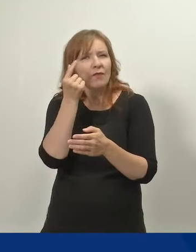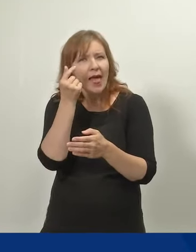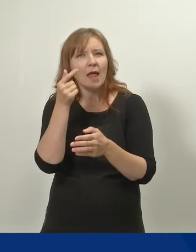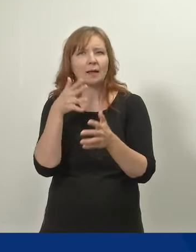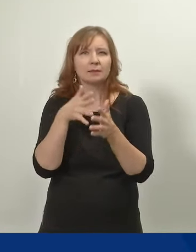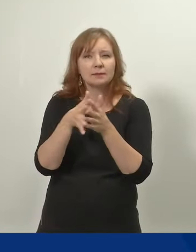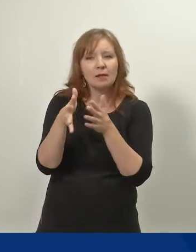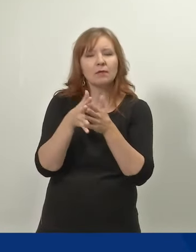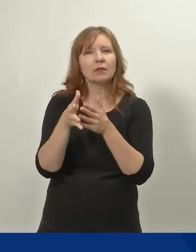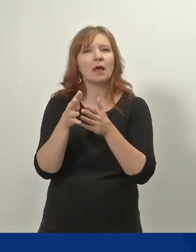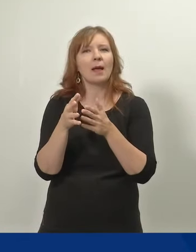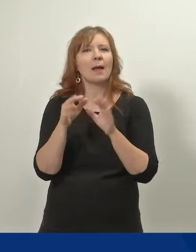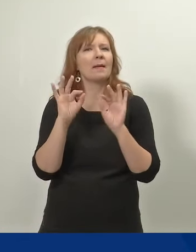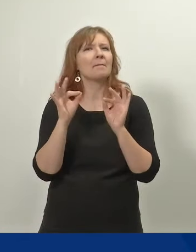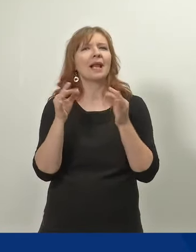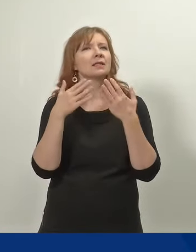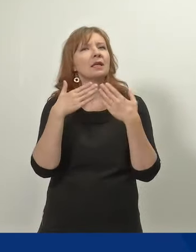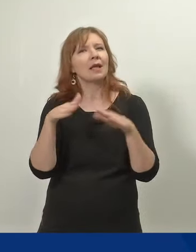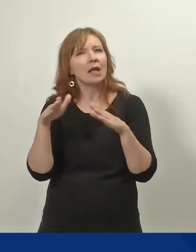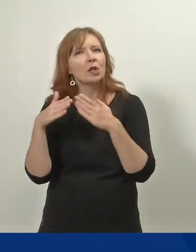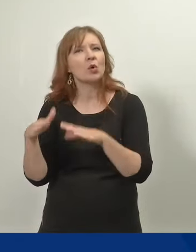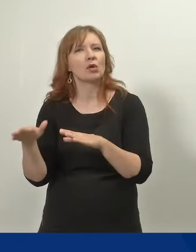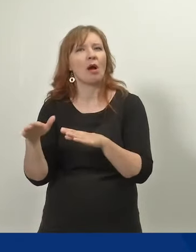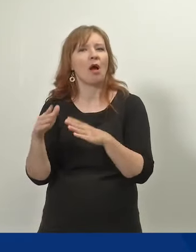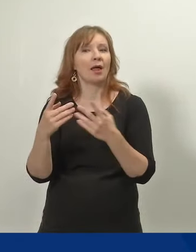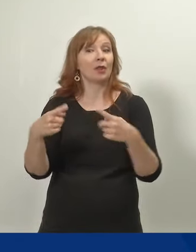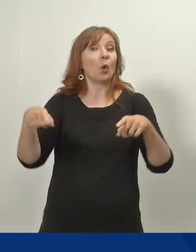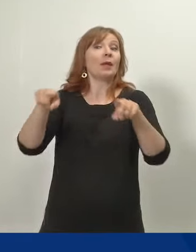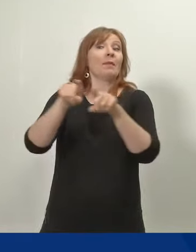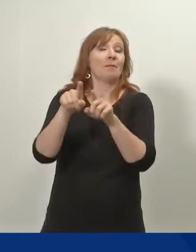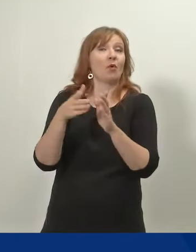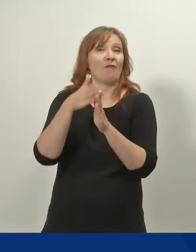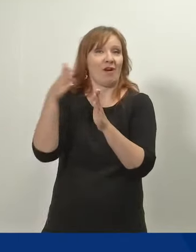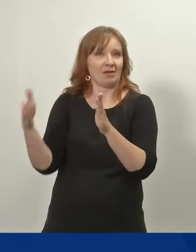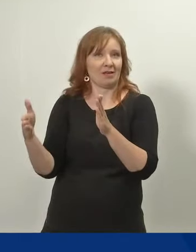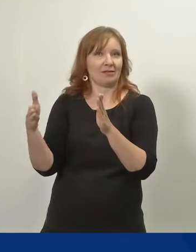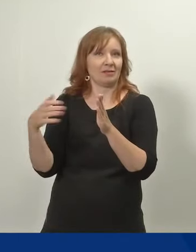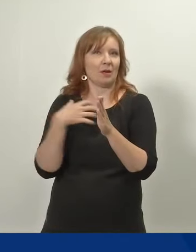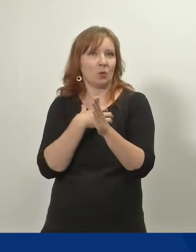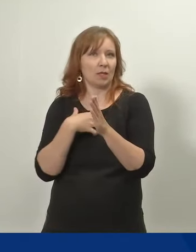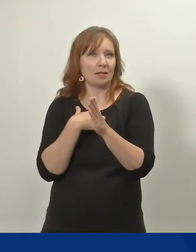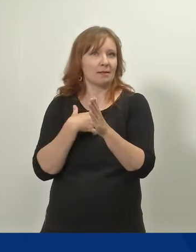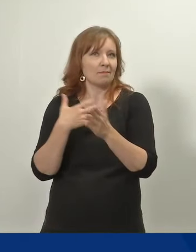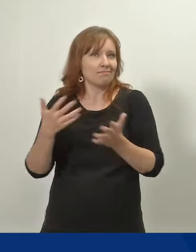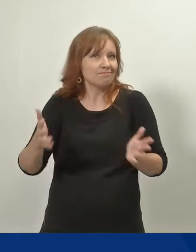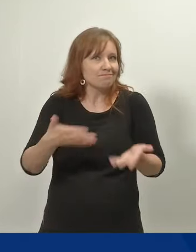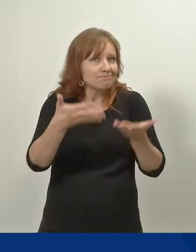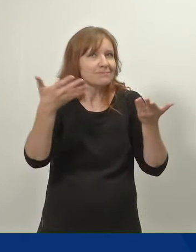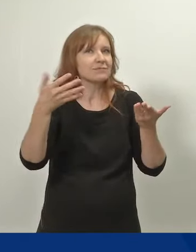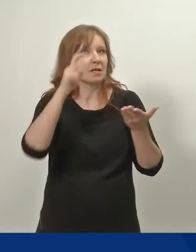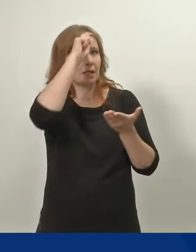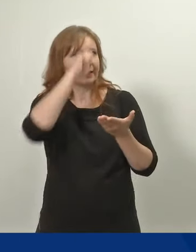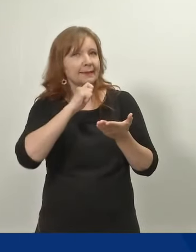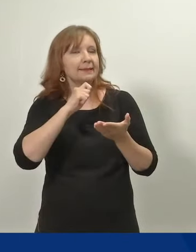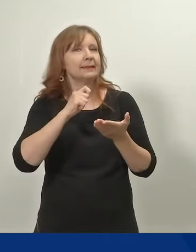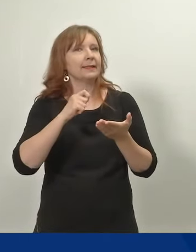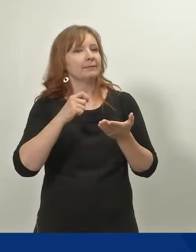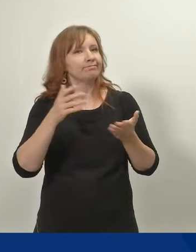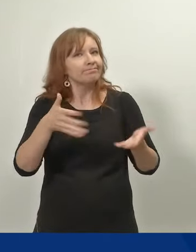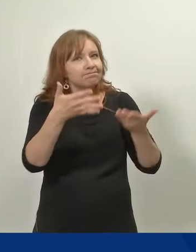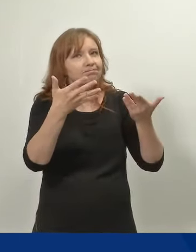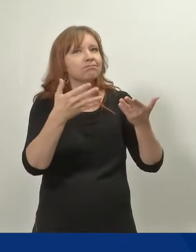tarkemmin vielä sitä, että millaisia keinoja tässä toimeenpanovaiheessa on siihen, että millä isien perhevapaiden käyttöä